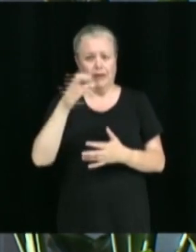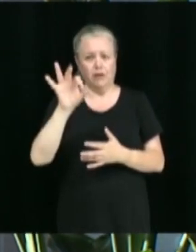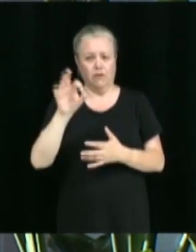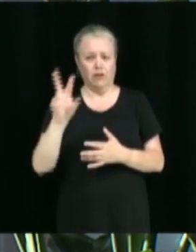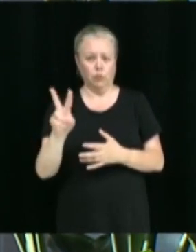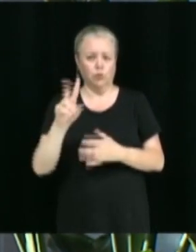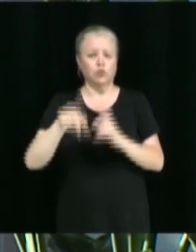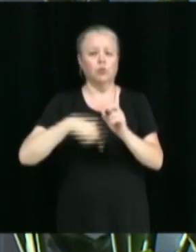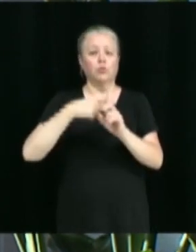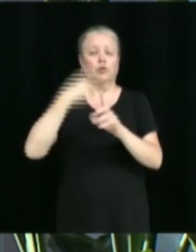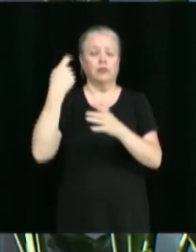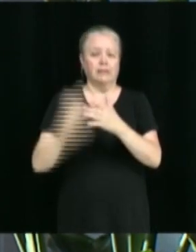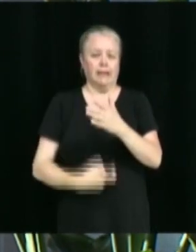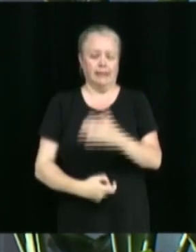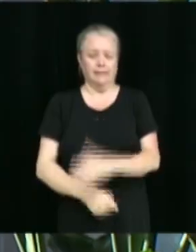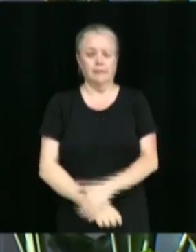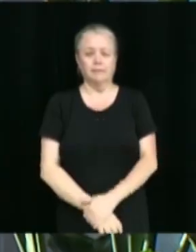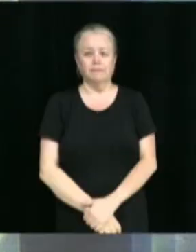exclues encore.